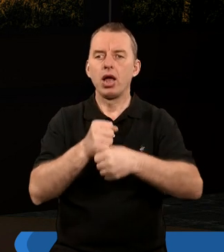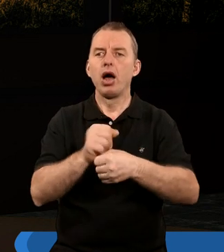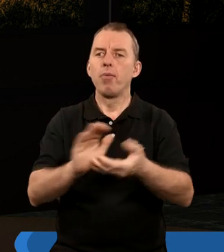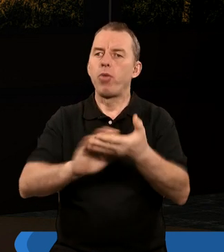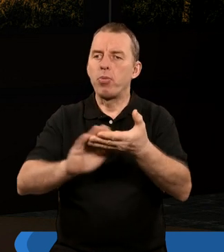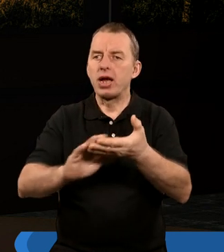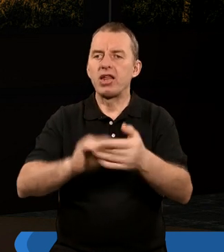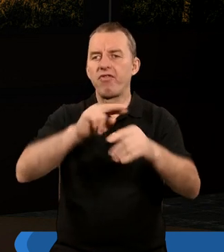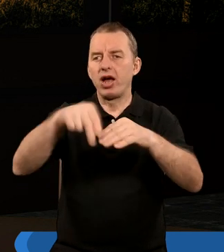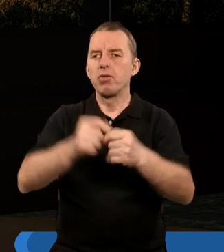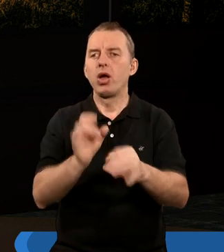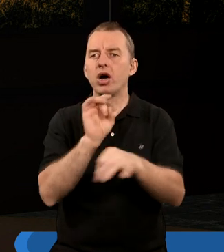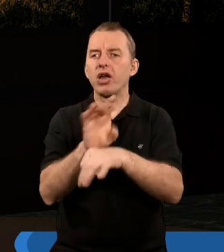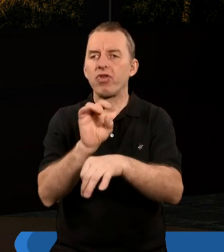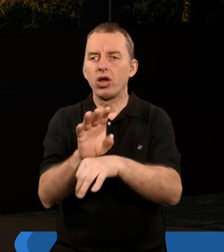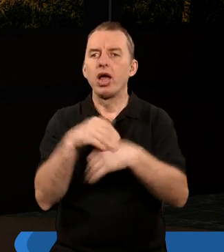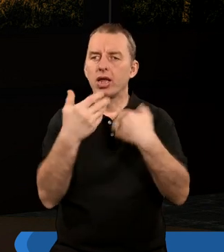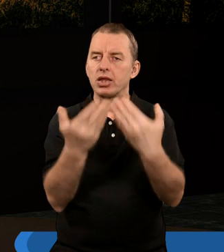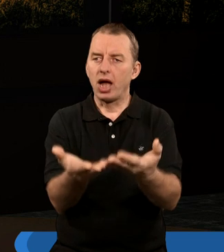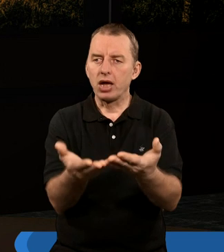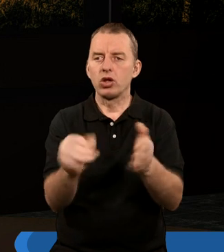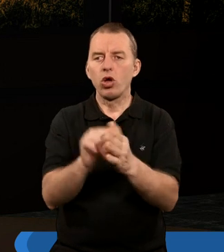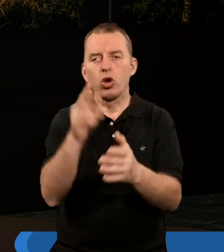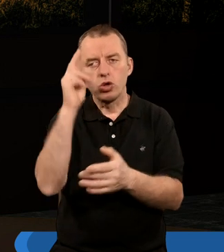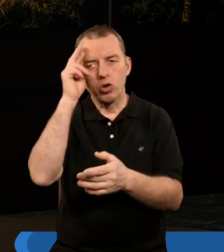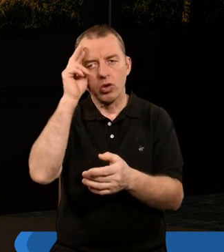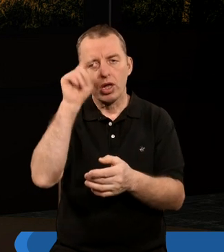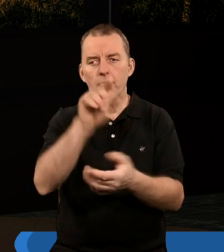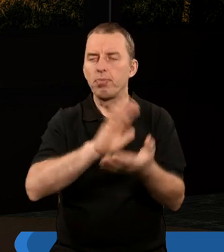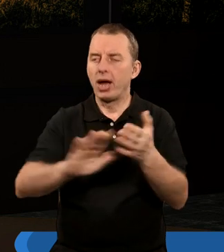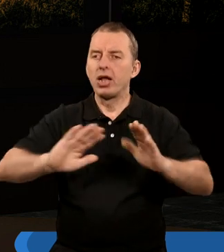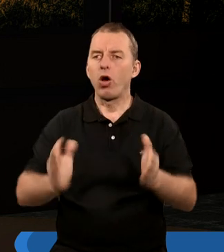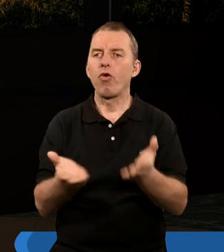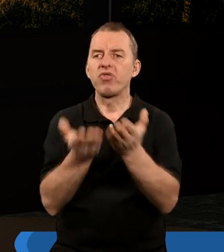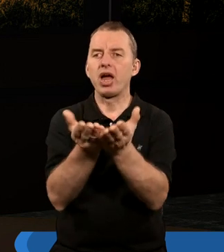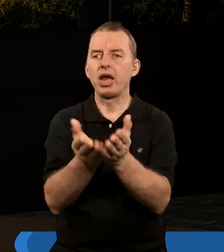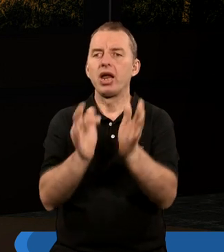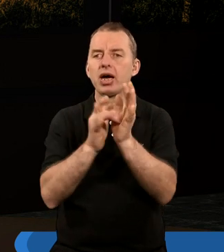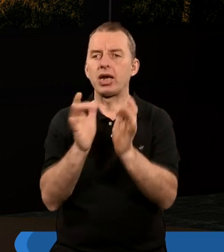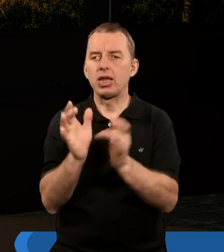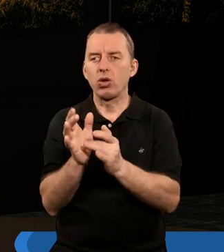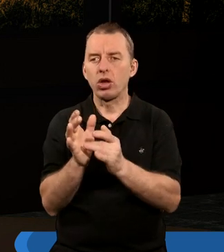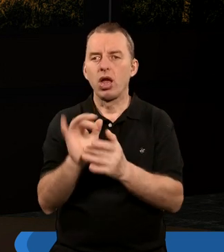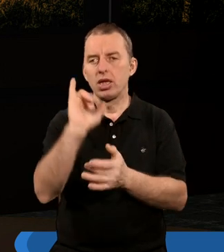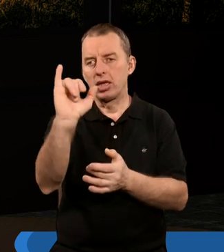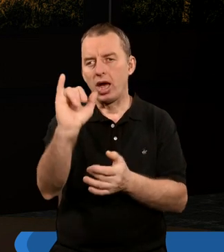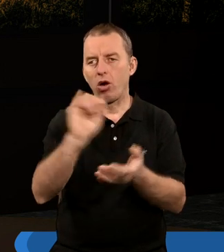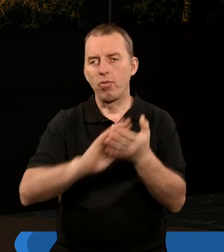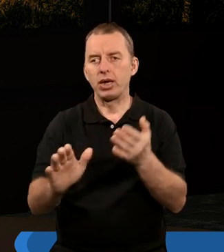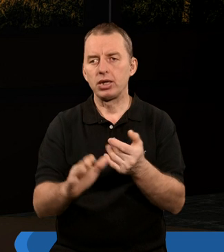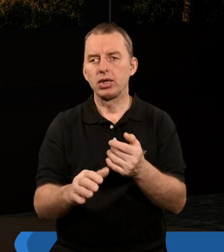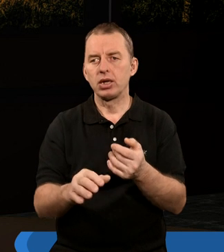krwią. I to też daje nam tak do zrozumienia, że bez ofiary Chrystusa, bez Jego